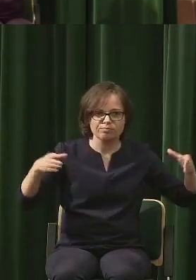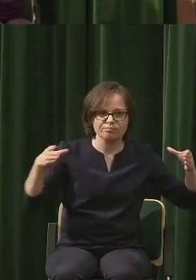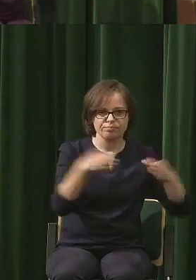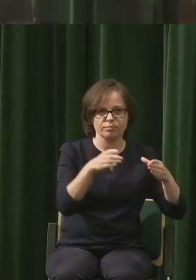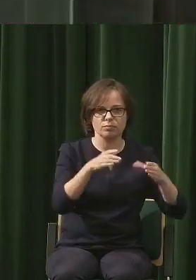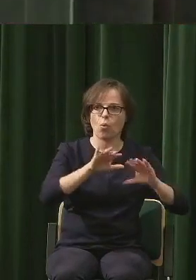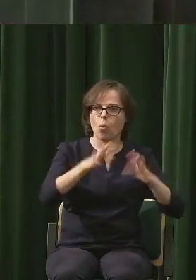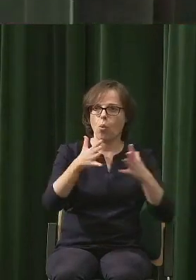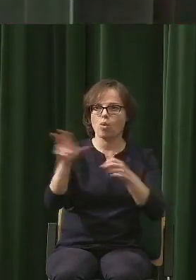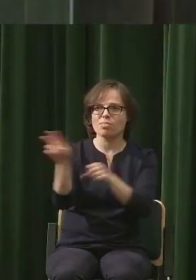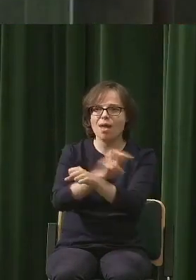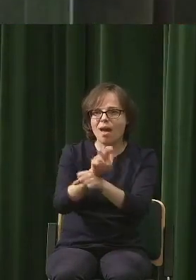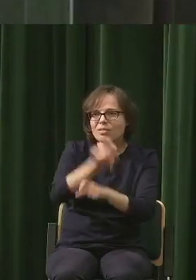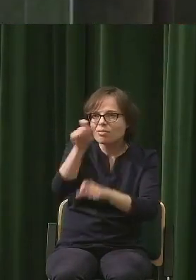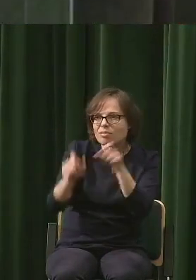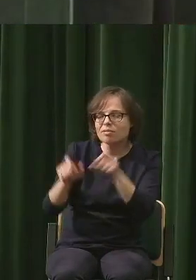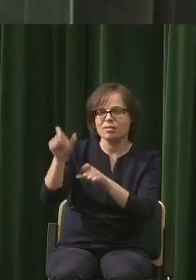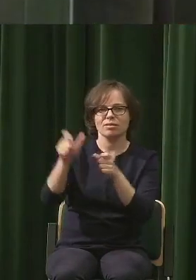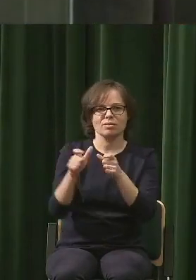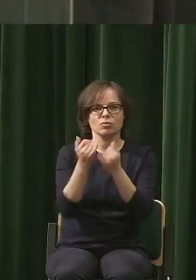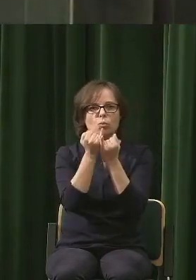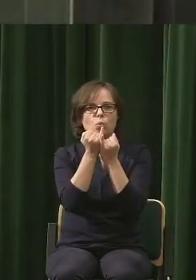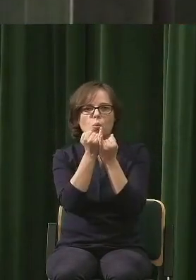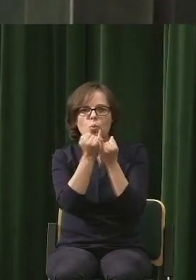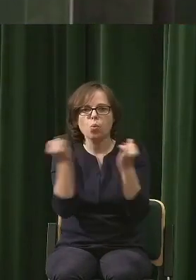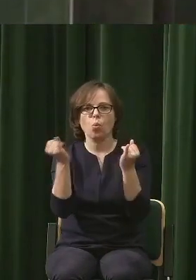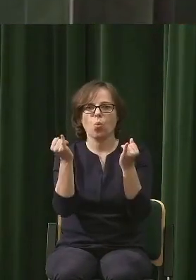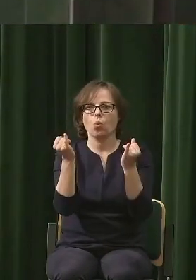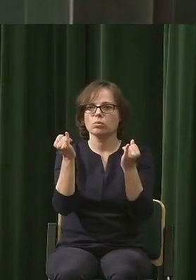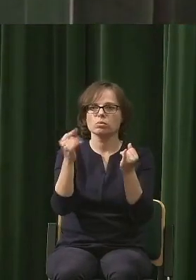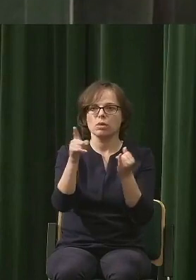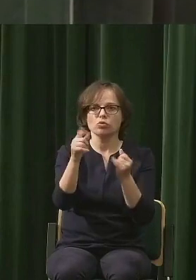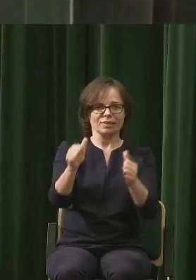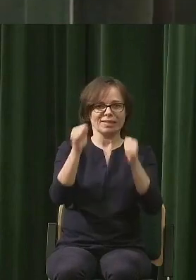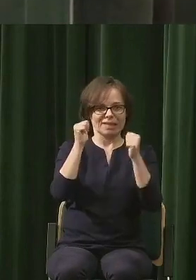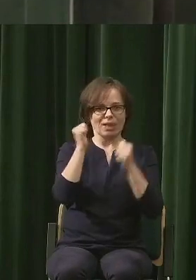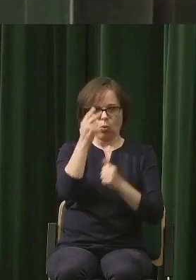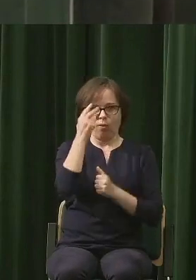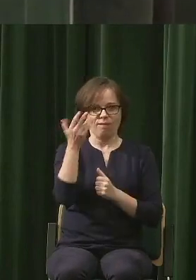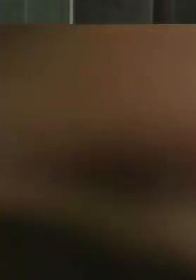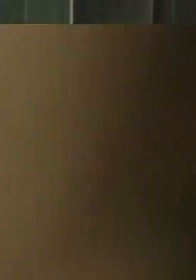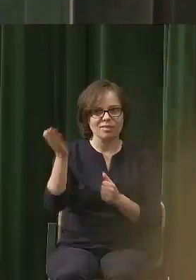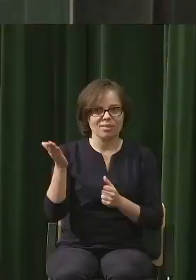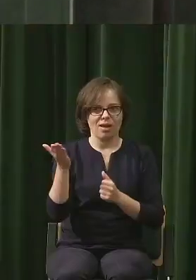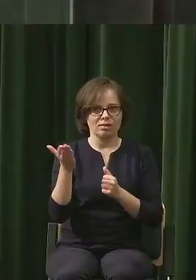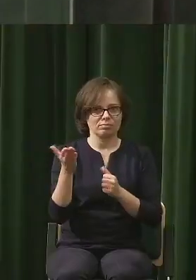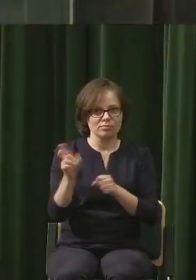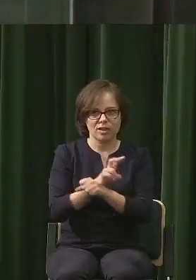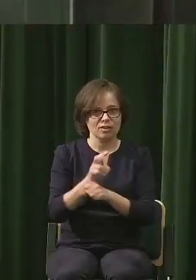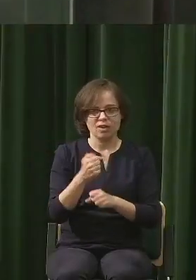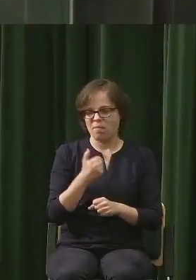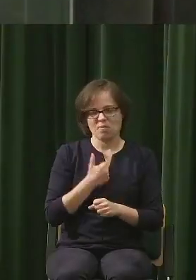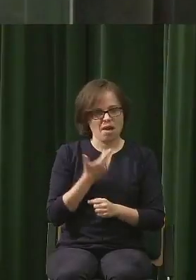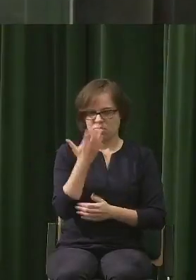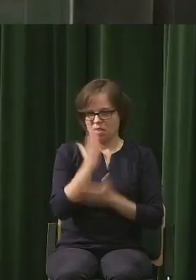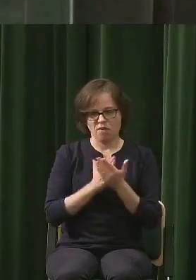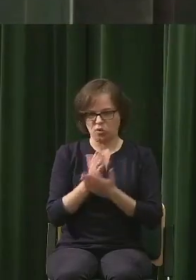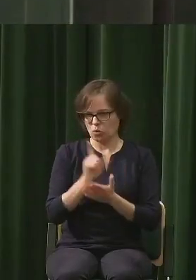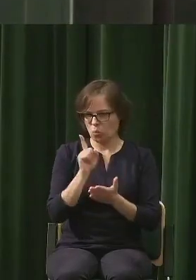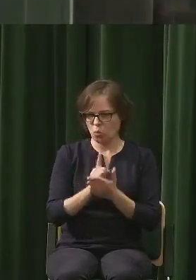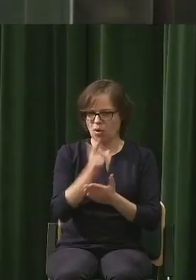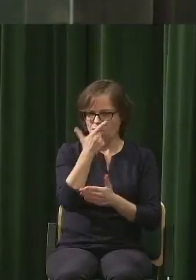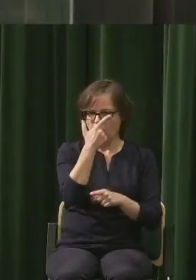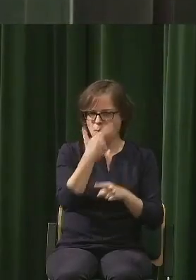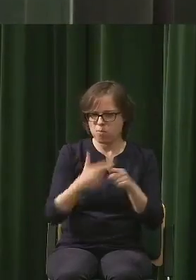technicznej, wszystkie środki, które właśnie gdzieś tam z tyłu widzimy. Ja nie wierzyłem, że to jest możliwe, że dwa i pół